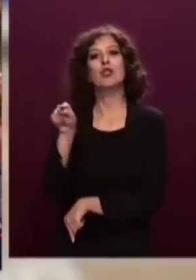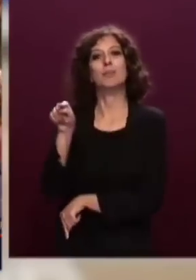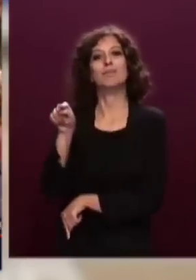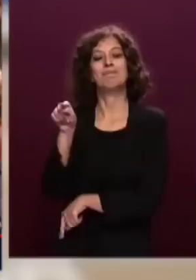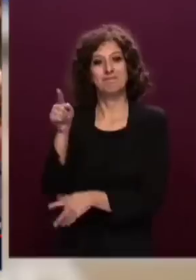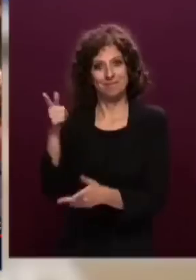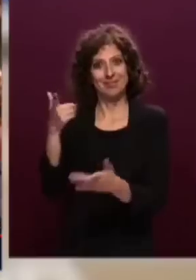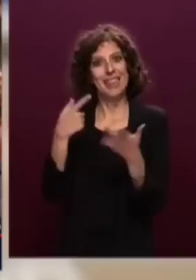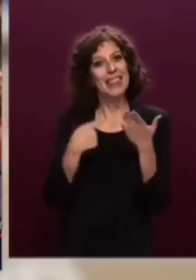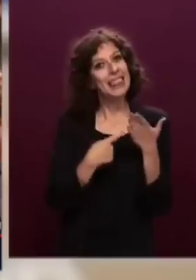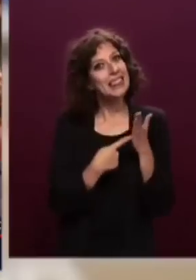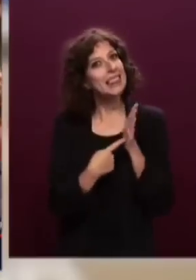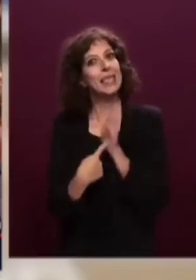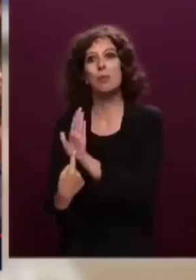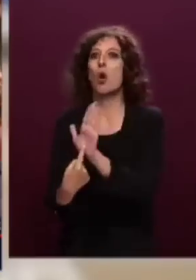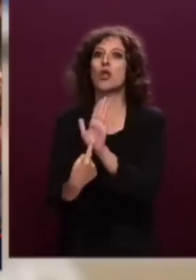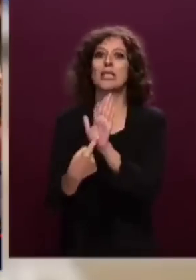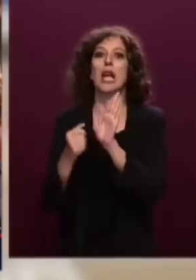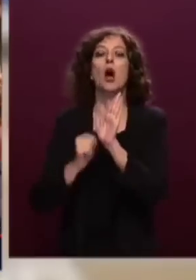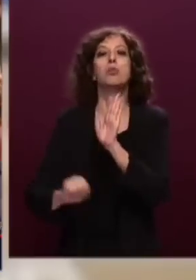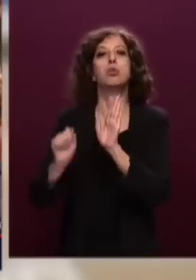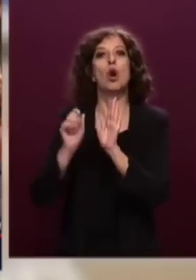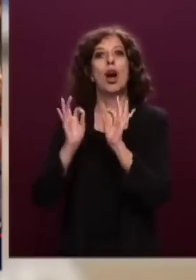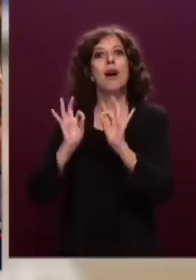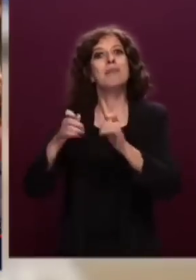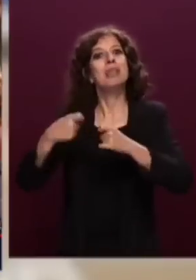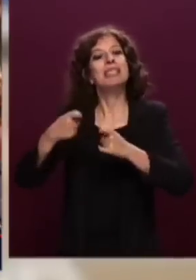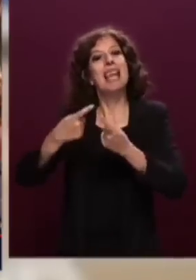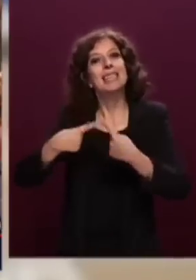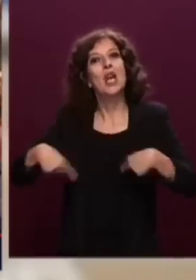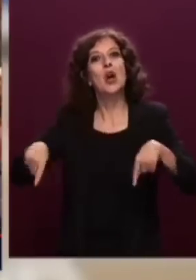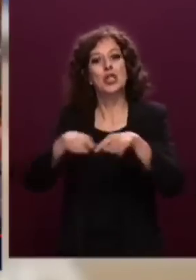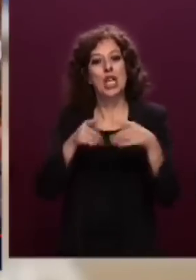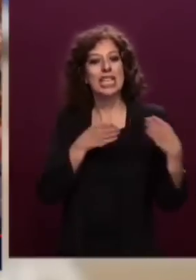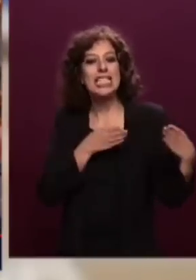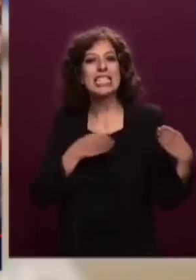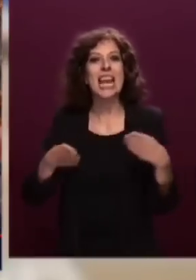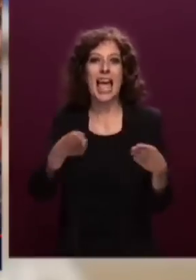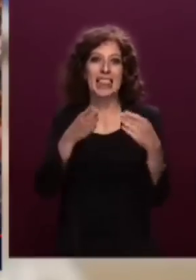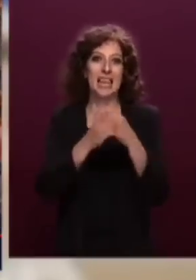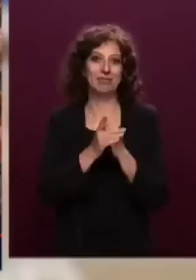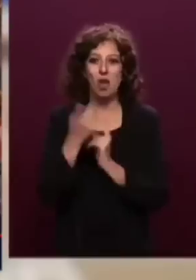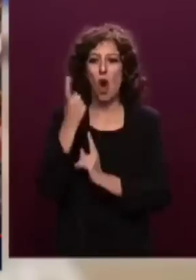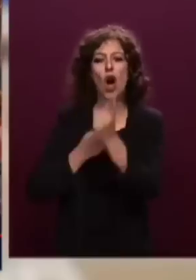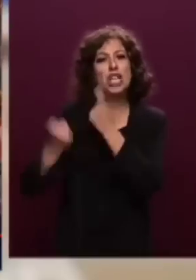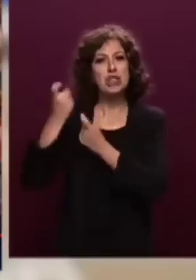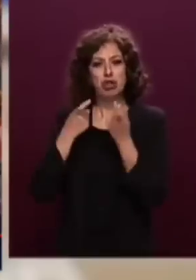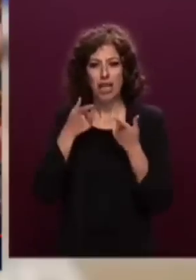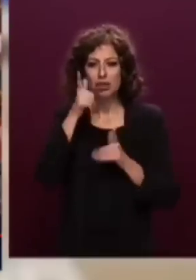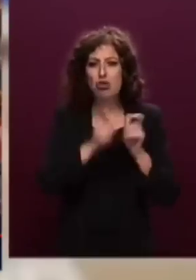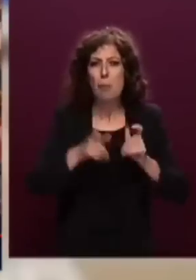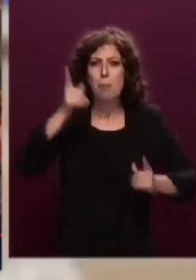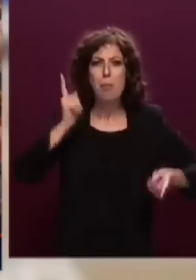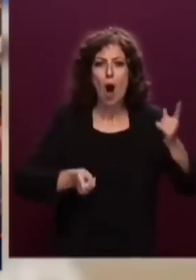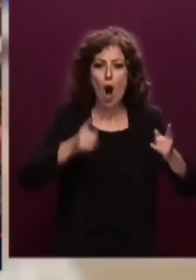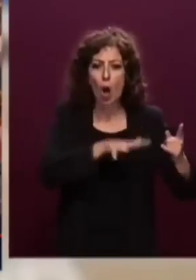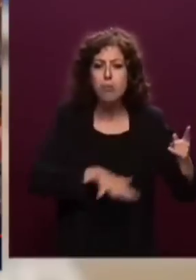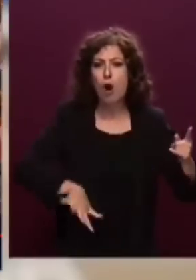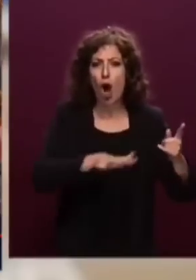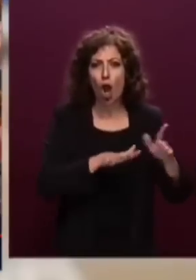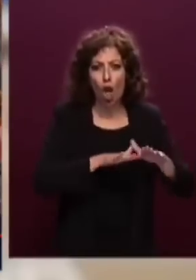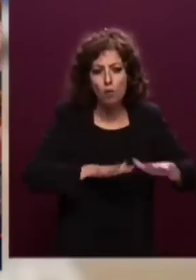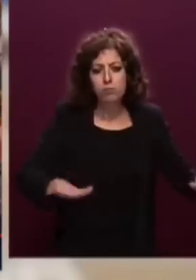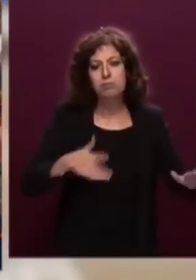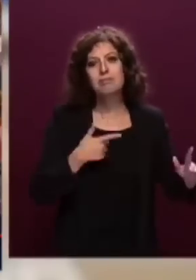si può arrivare a Palazzo Chigi dalla strada e dalla gente. Dalla strada